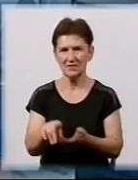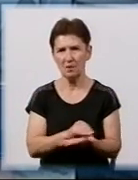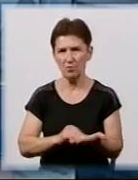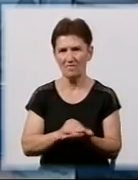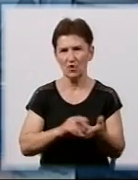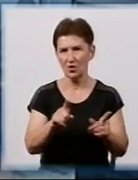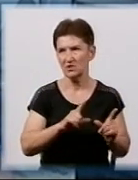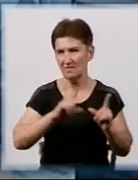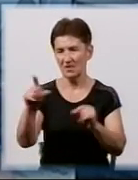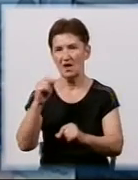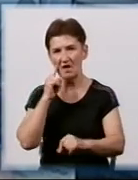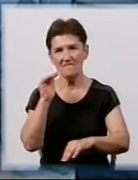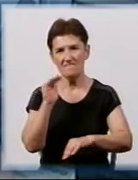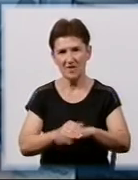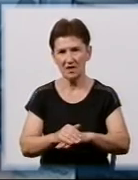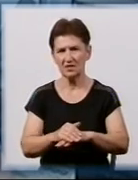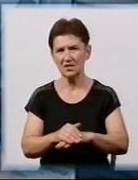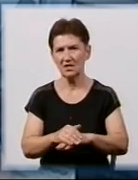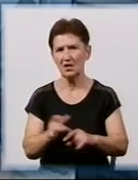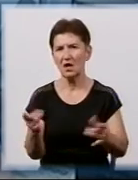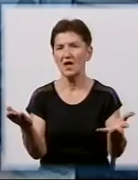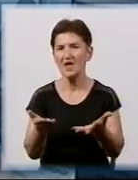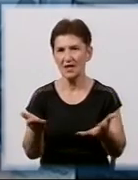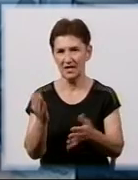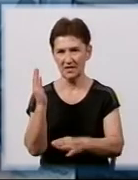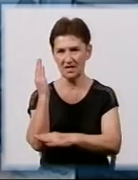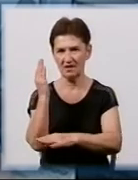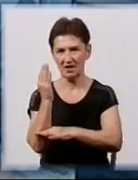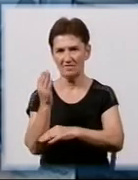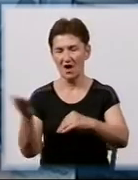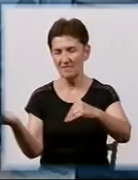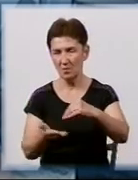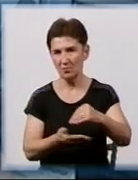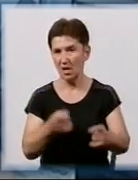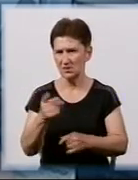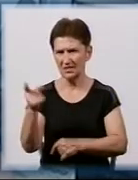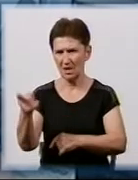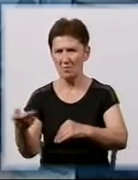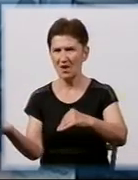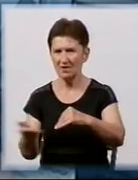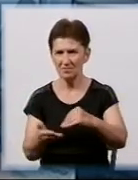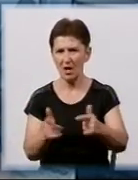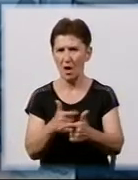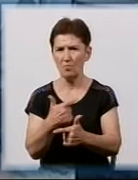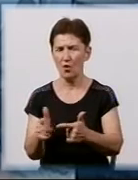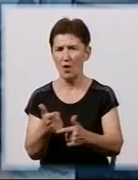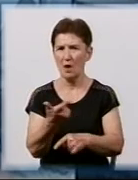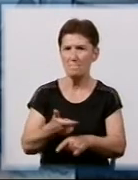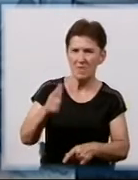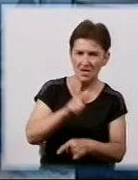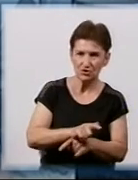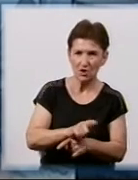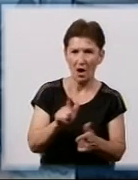перевірила факт, які саме дерева видалені і так далі. Якщо там видалена або більше дерева, або не ті, то